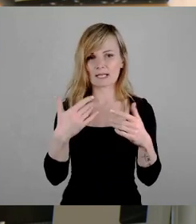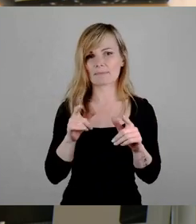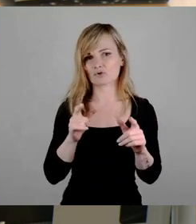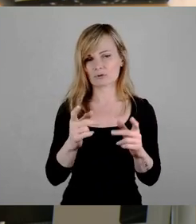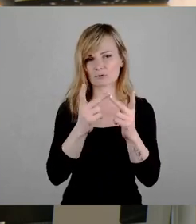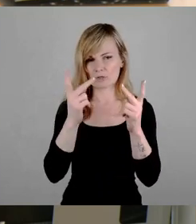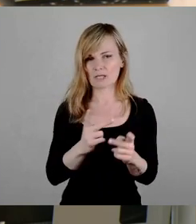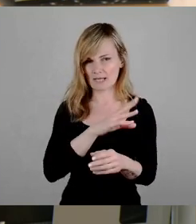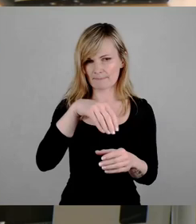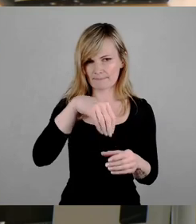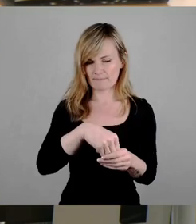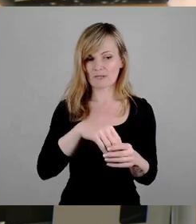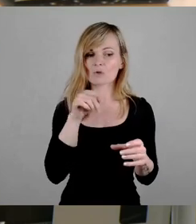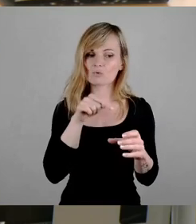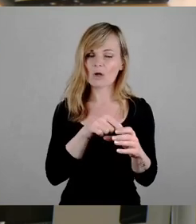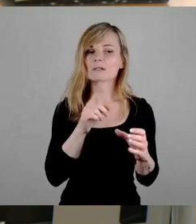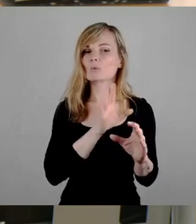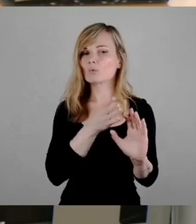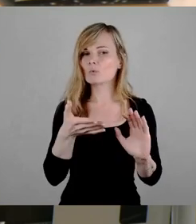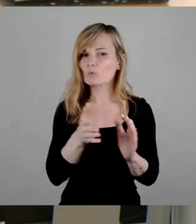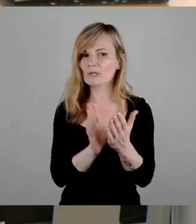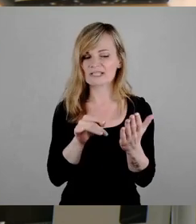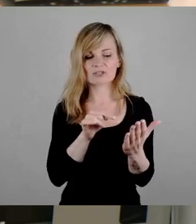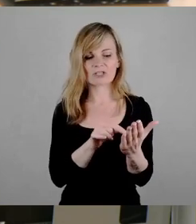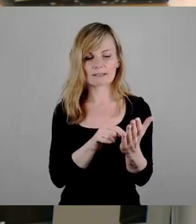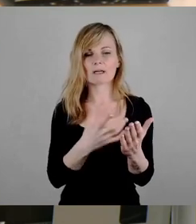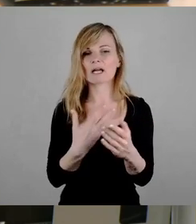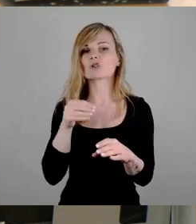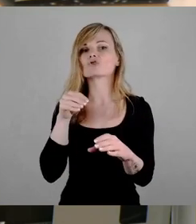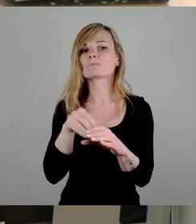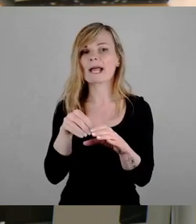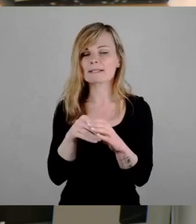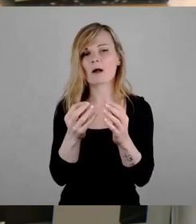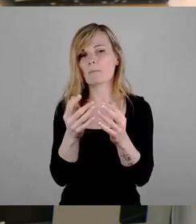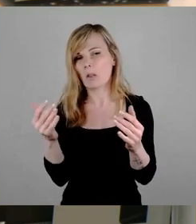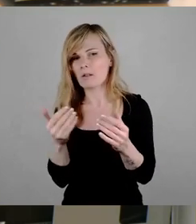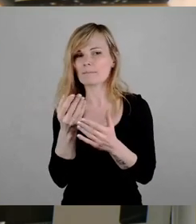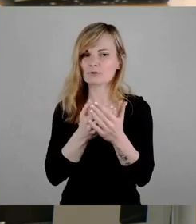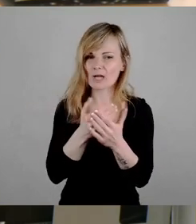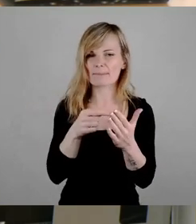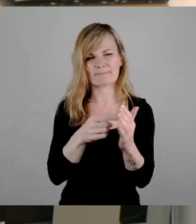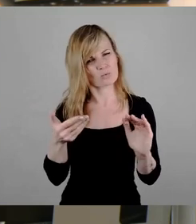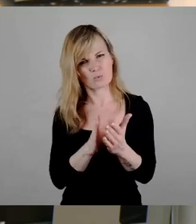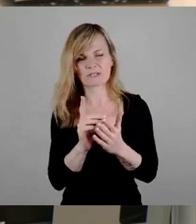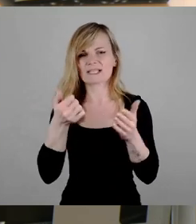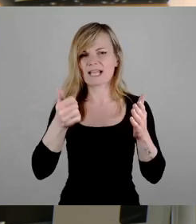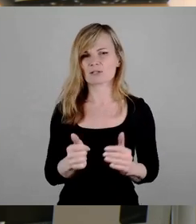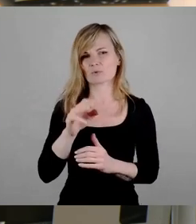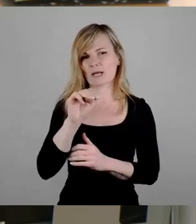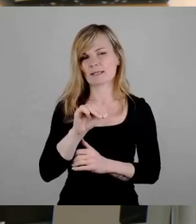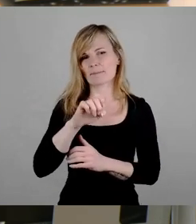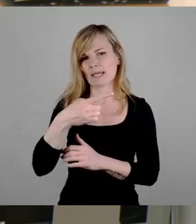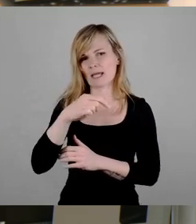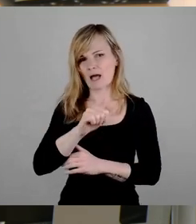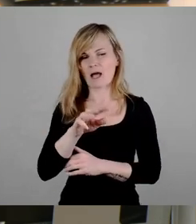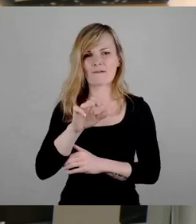Speicher, ganz kurz erwähnt, aus unserer Sicht viel zu kurz gegriffen. 600 Megawattstunden, die jetzt von